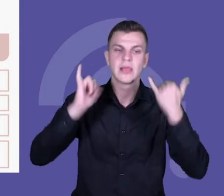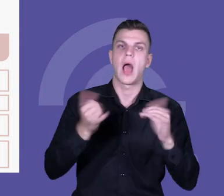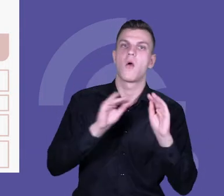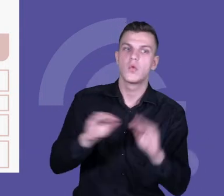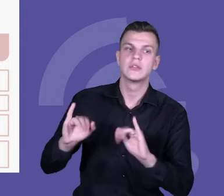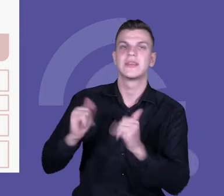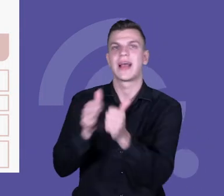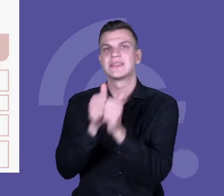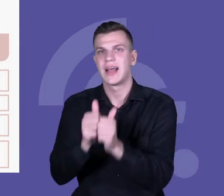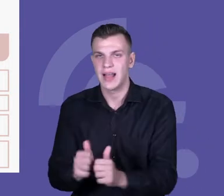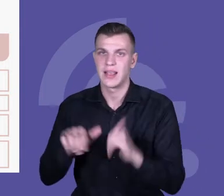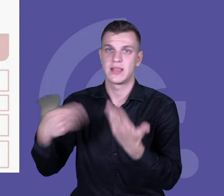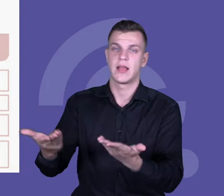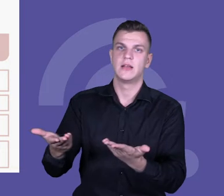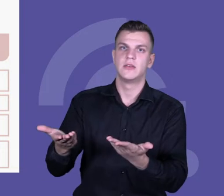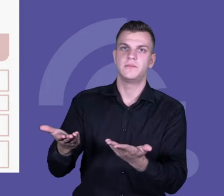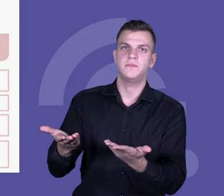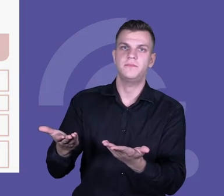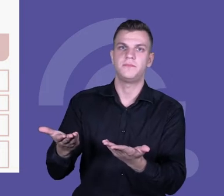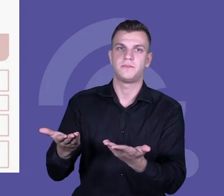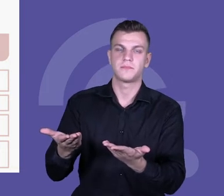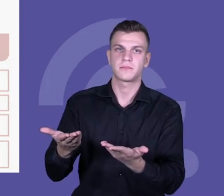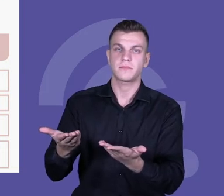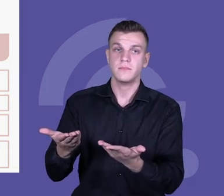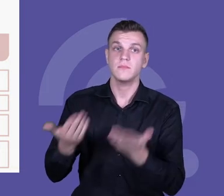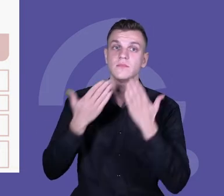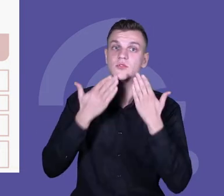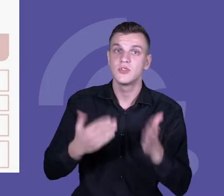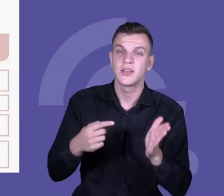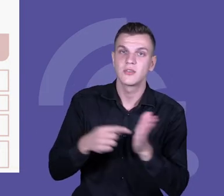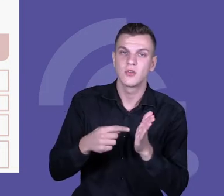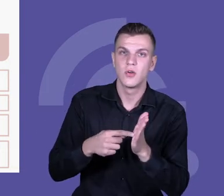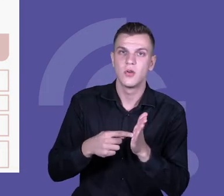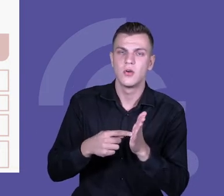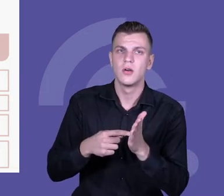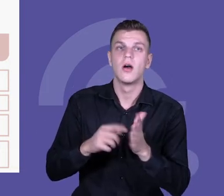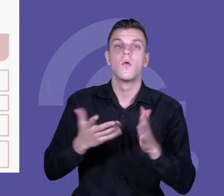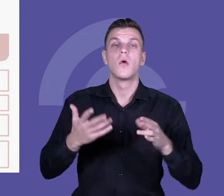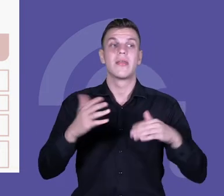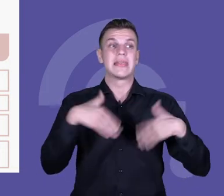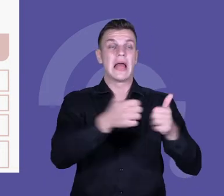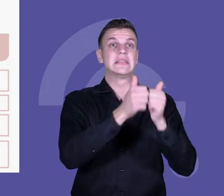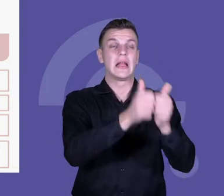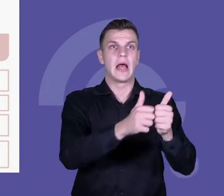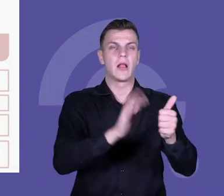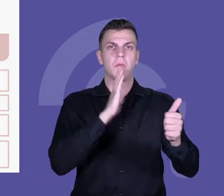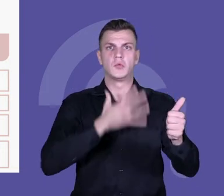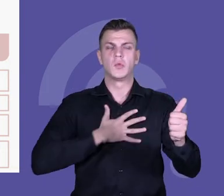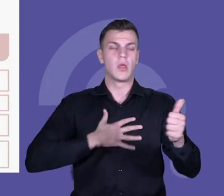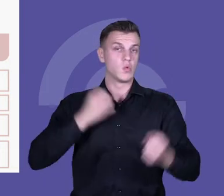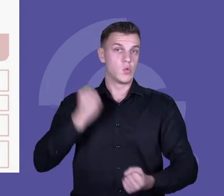zadania proponować uczniom. I dzięki temu z czegoś bardzo abstrakcyjnego schodzimy do